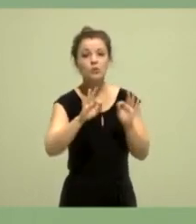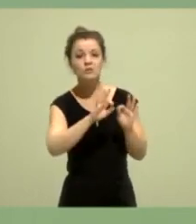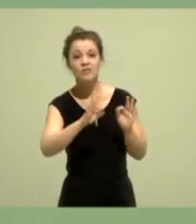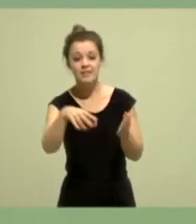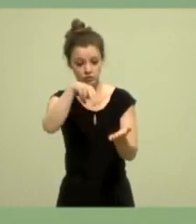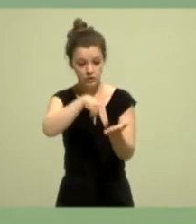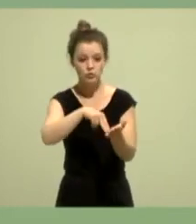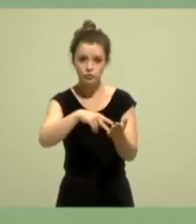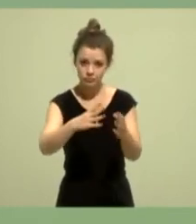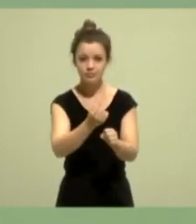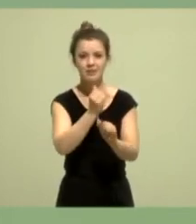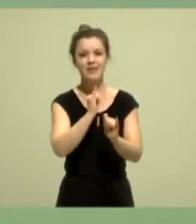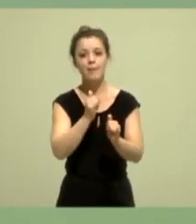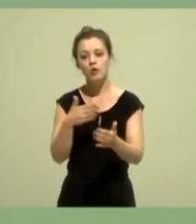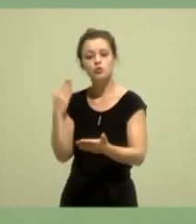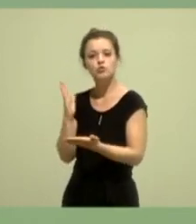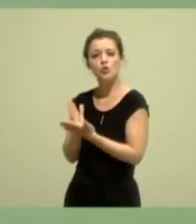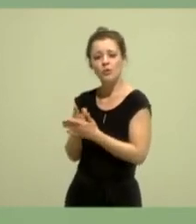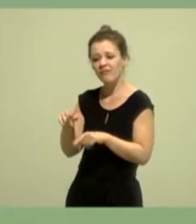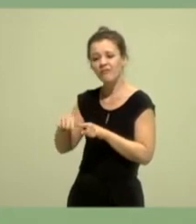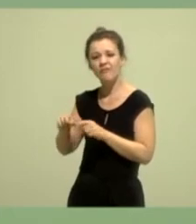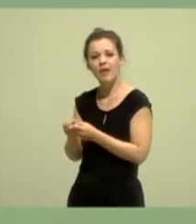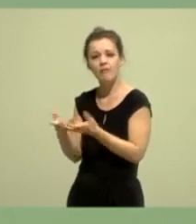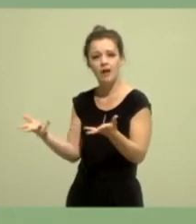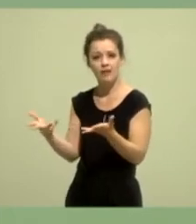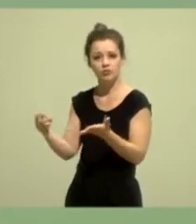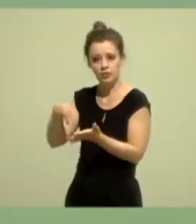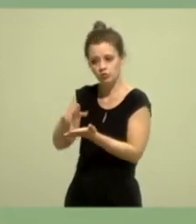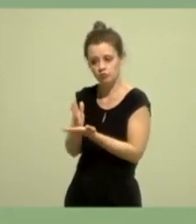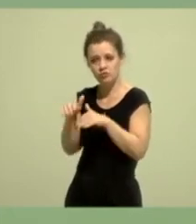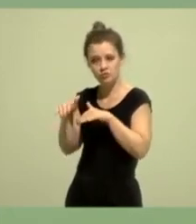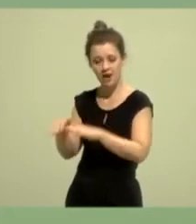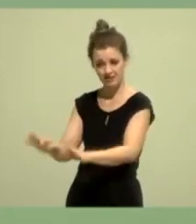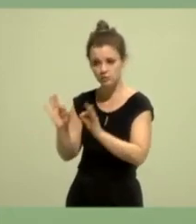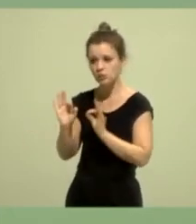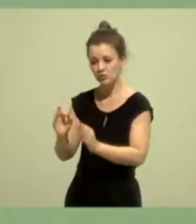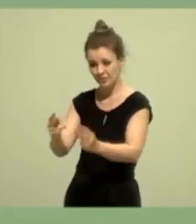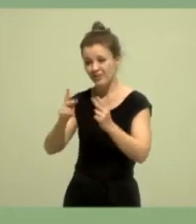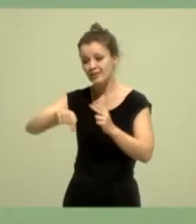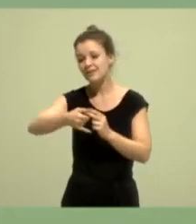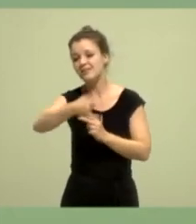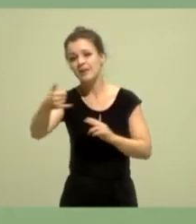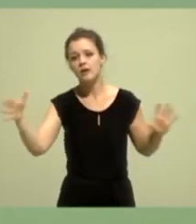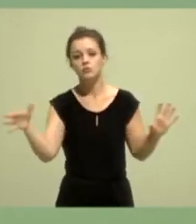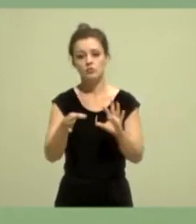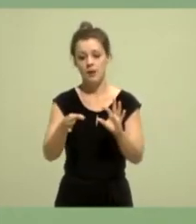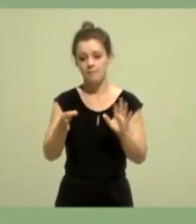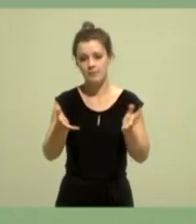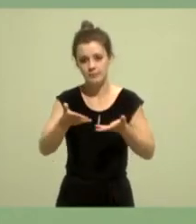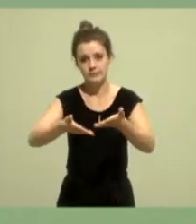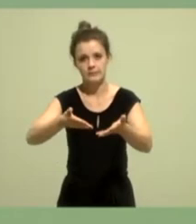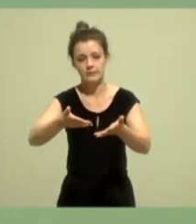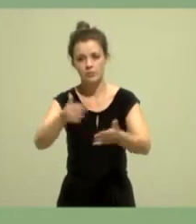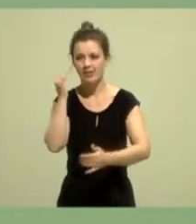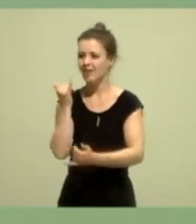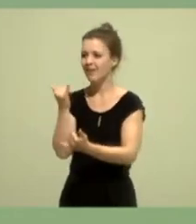gutes Vielfaltstatut. Und ich glaube, es geht in den nächsten Jahren vor allem darum, das zusammenzubringen und vor Ort auch zu schauen, vor Kommunalwahlen, vor